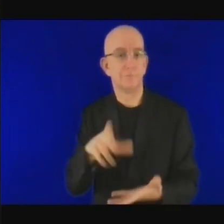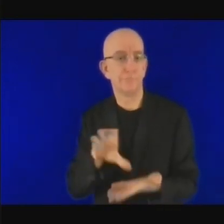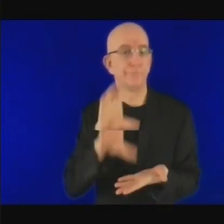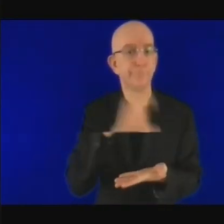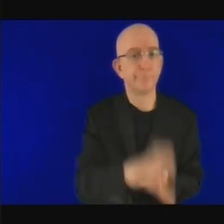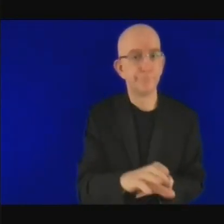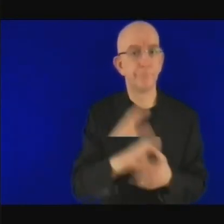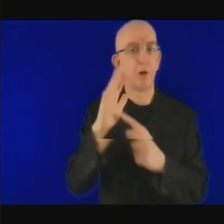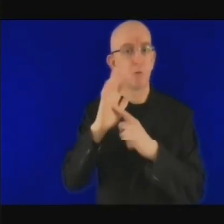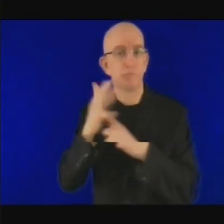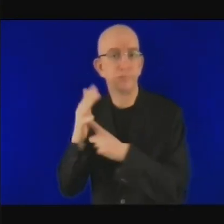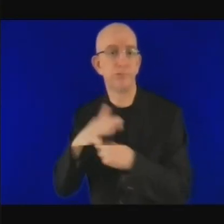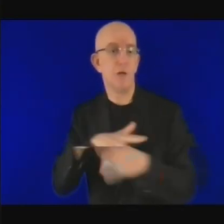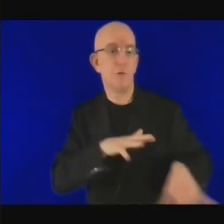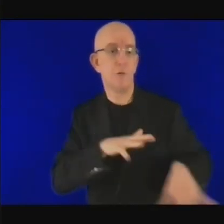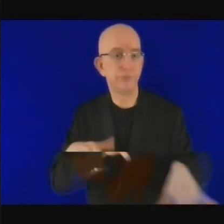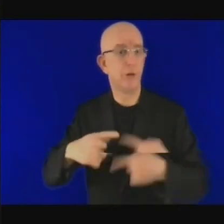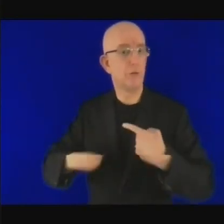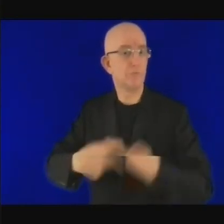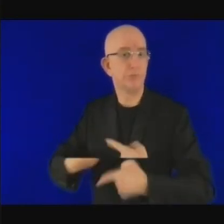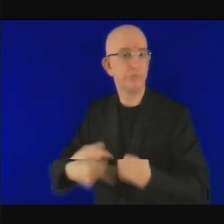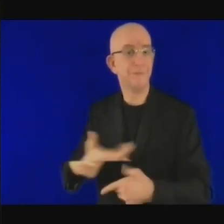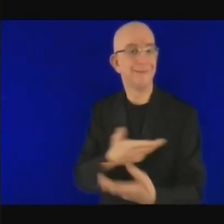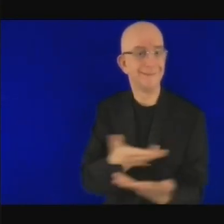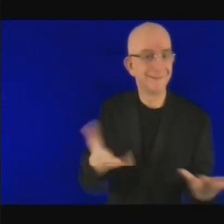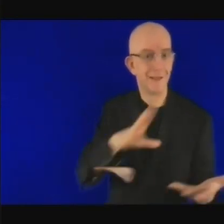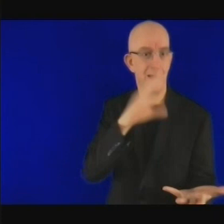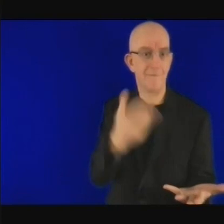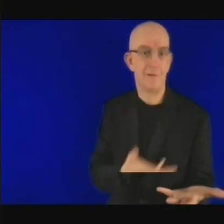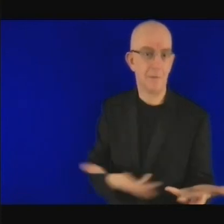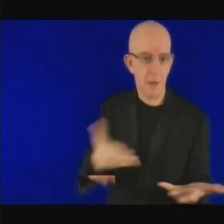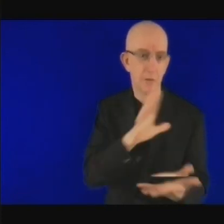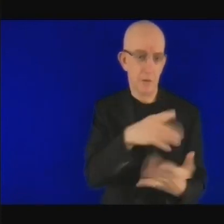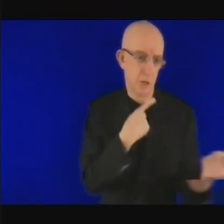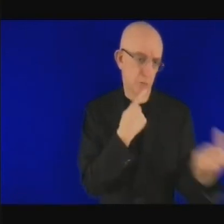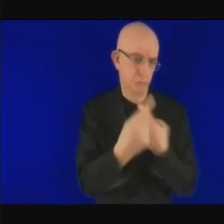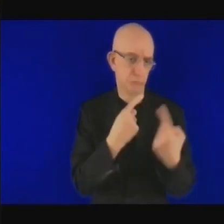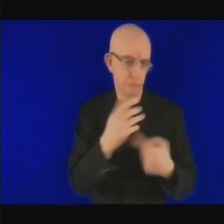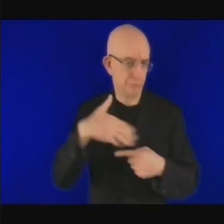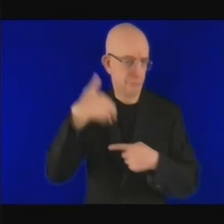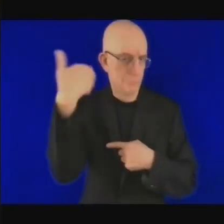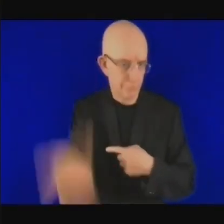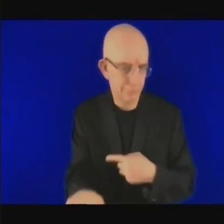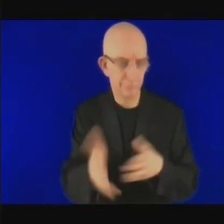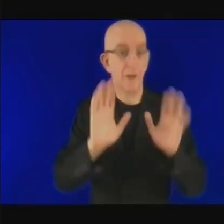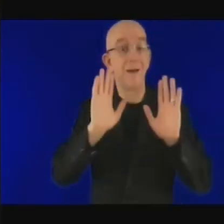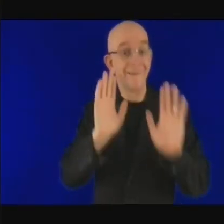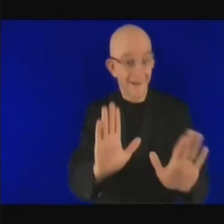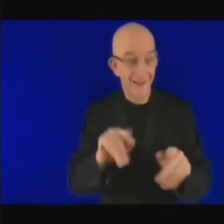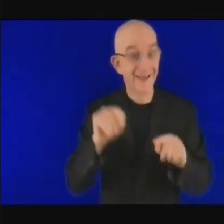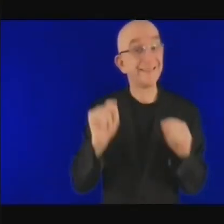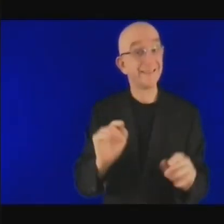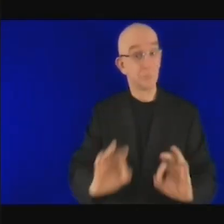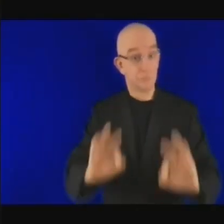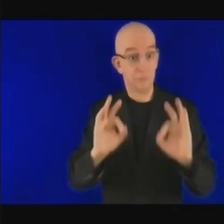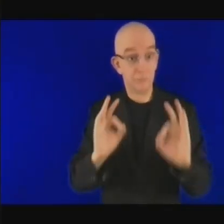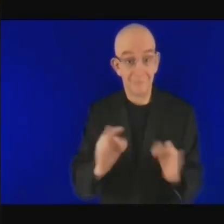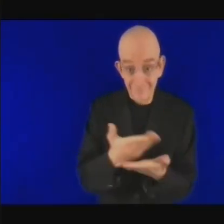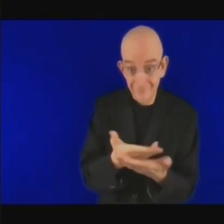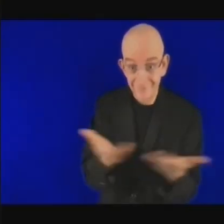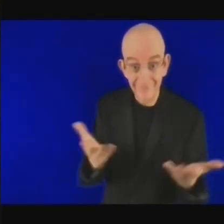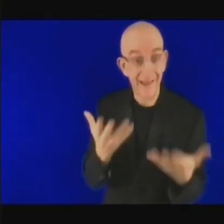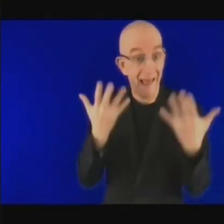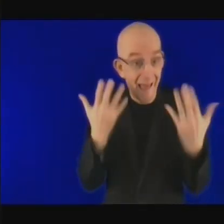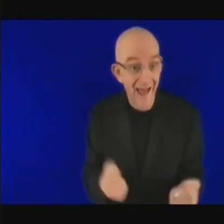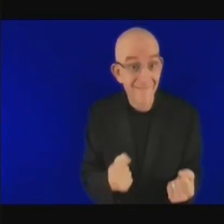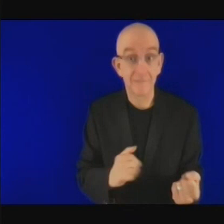du point de vue du secteur privé il n a pas assez d'encouragement le secteur privé va toujours suivre